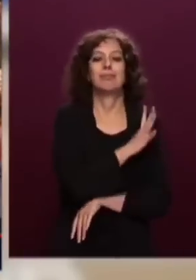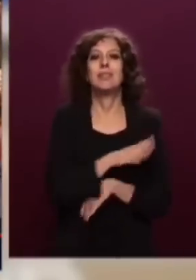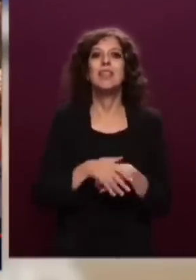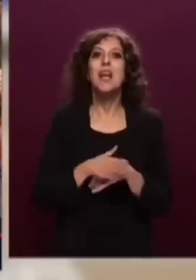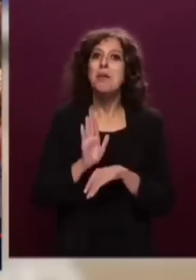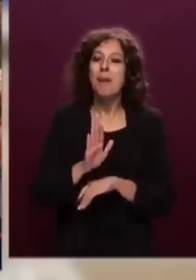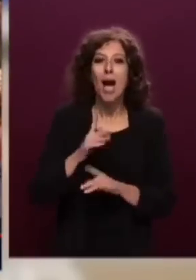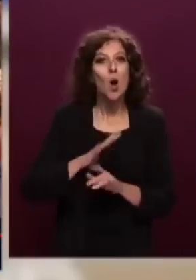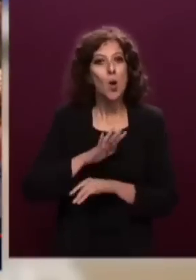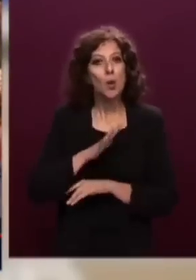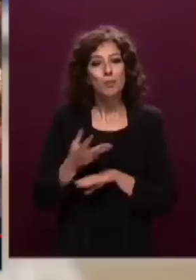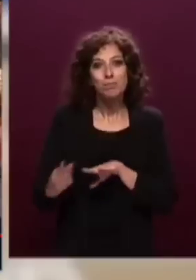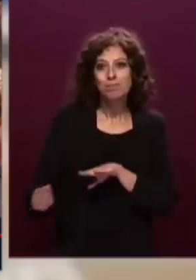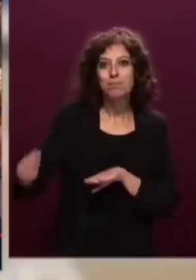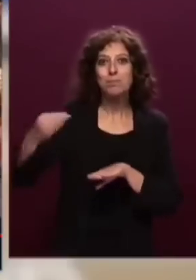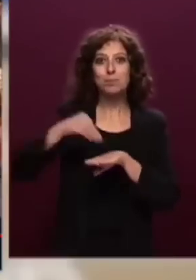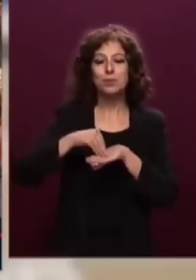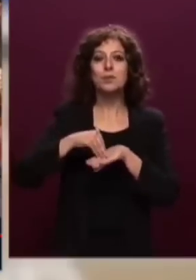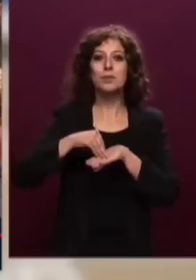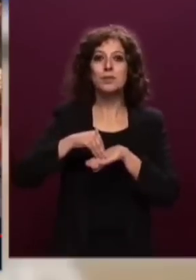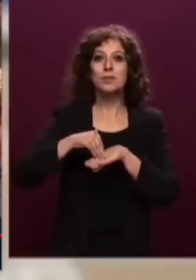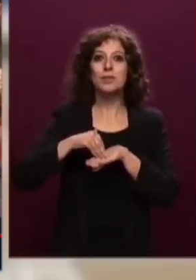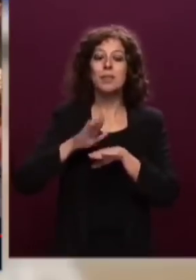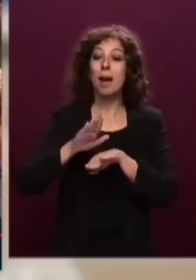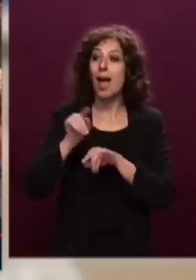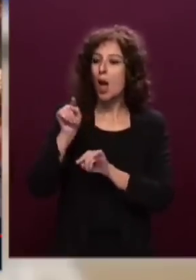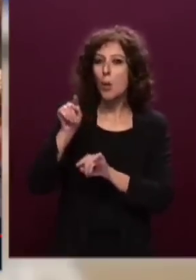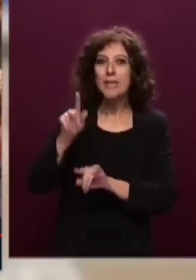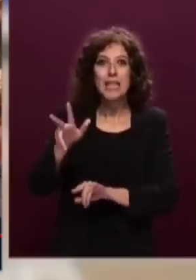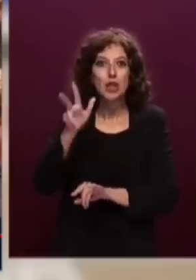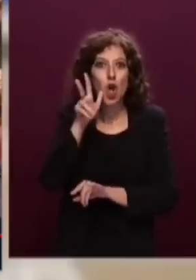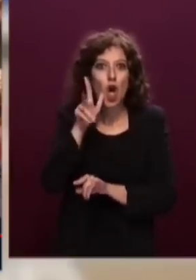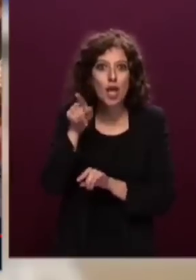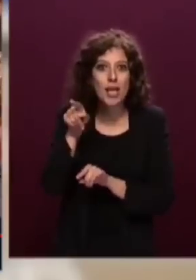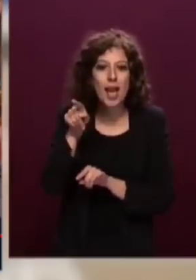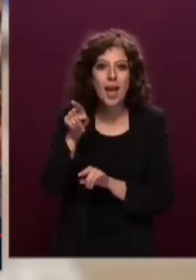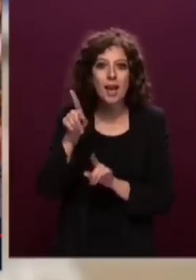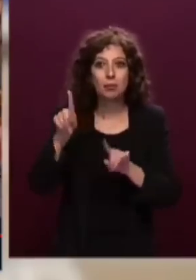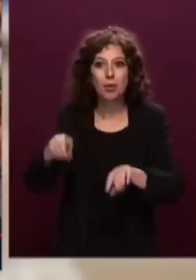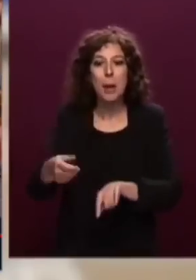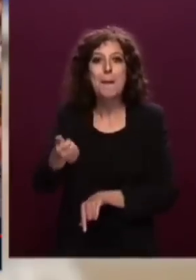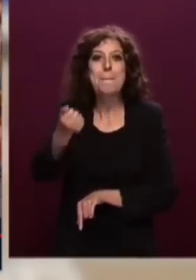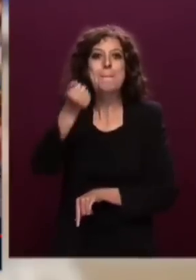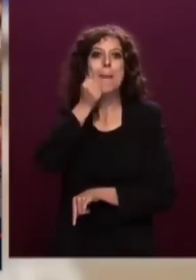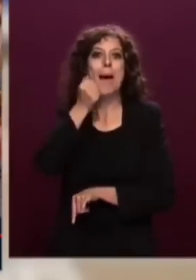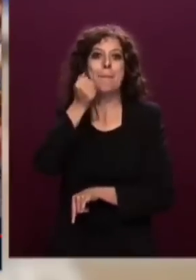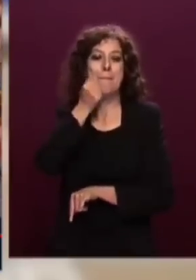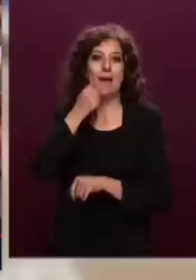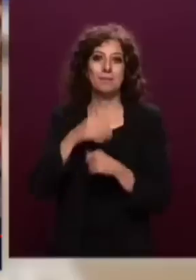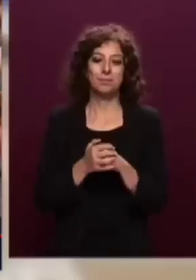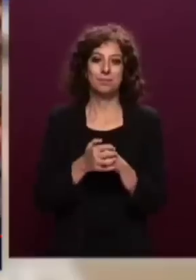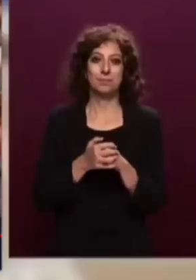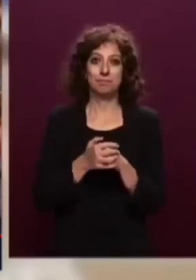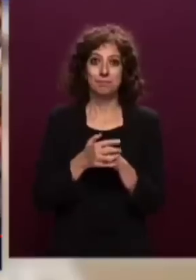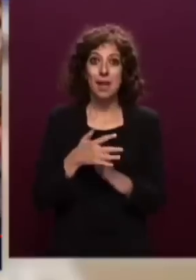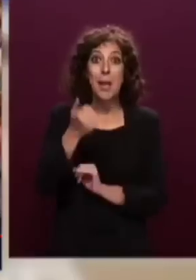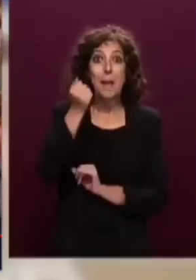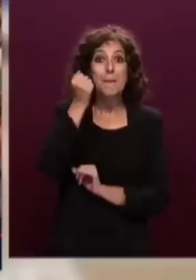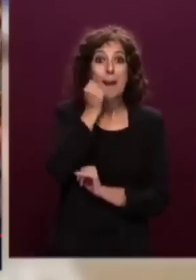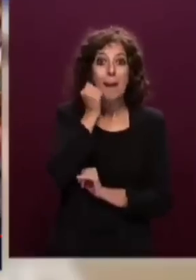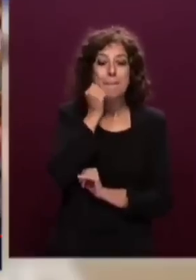altro, perché questa donna è madre. Una mamma Presidente del Consiglio